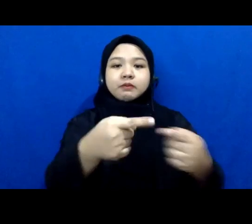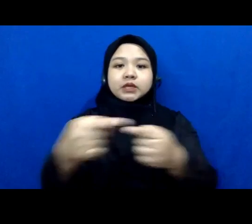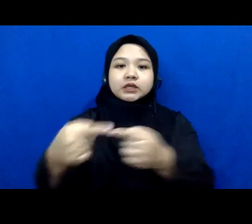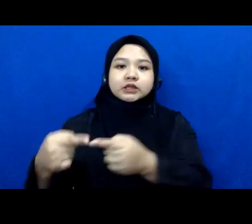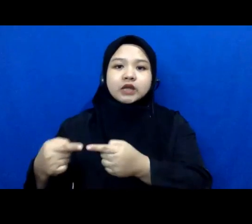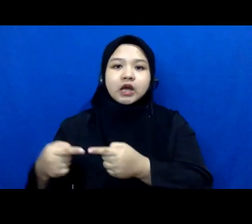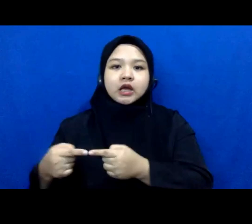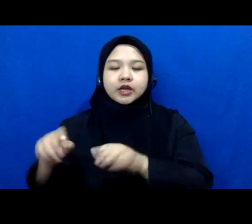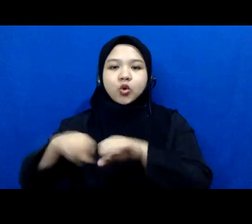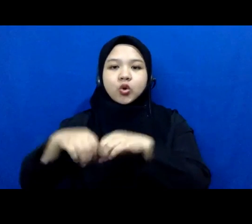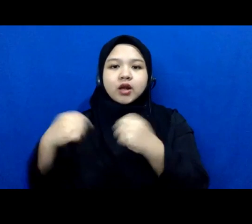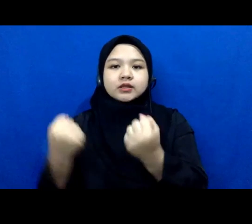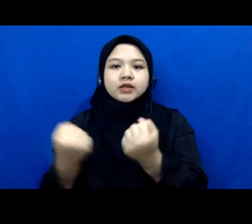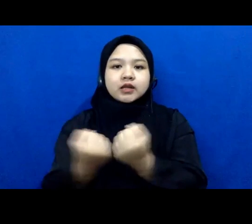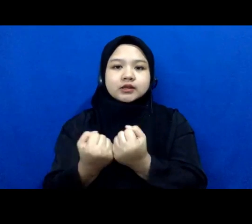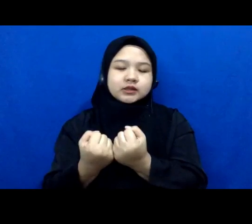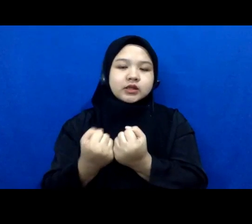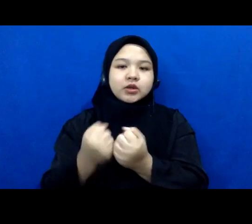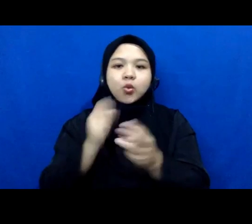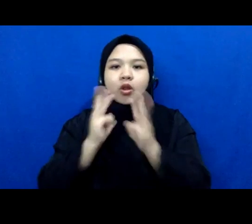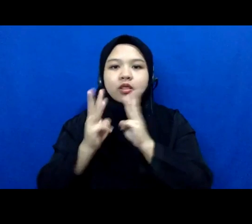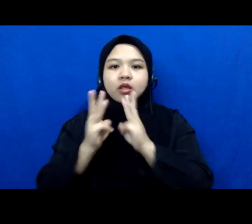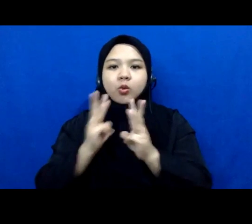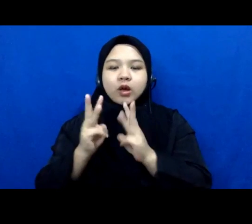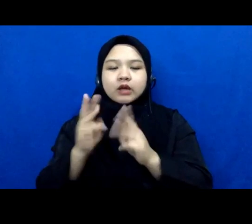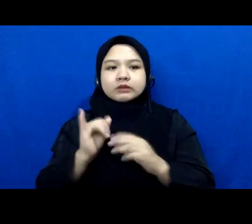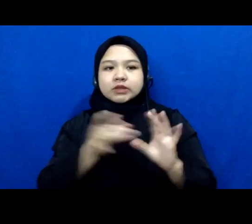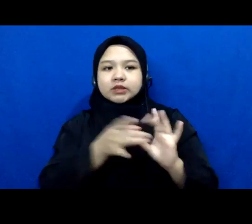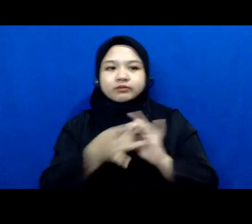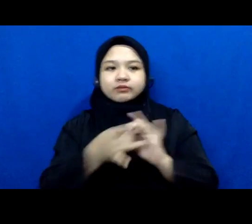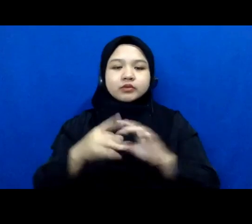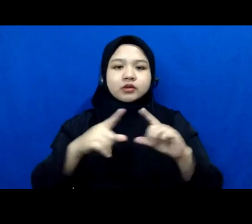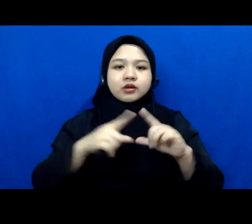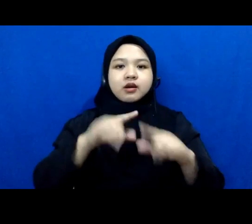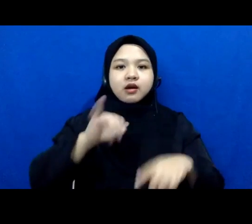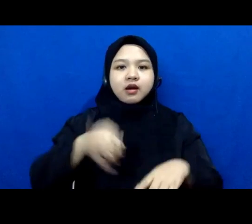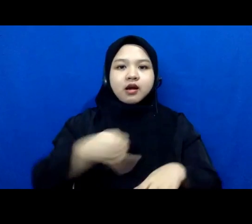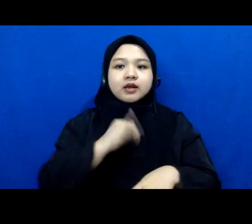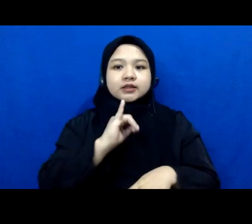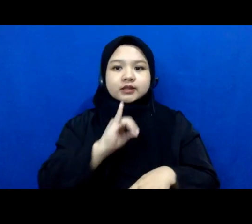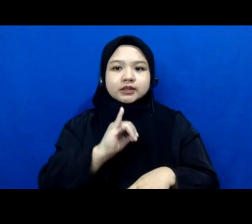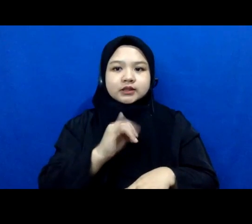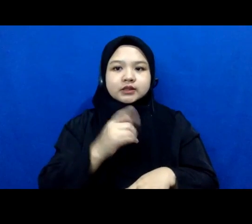organisasi kewartawanan kayak Aci itu juga bisa kemudian